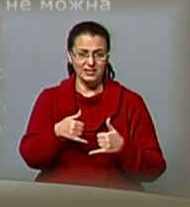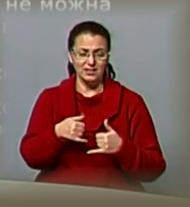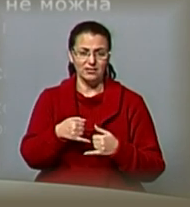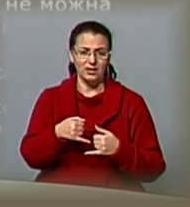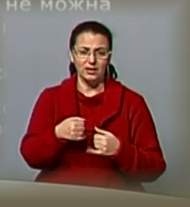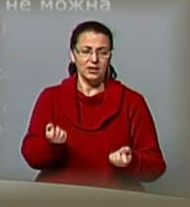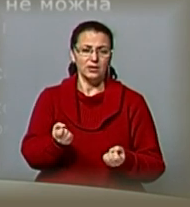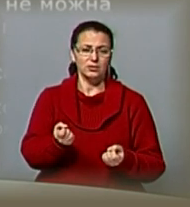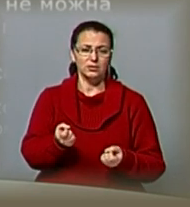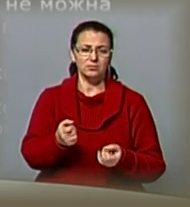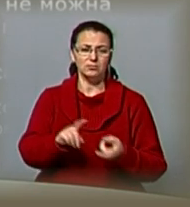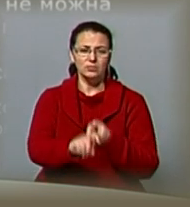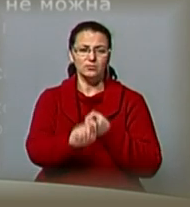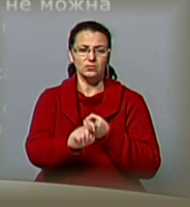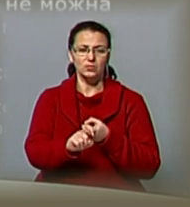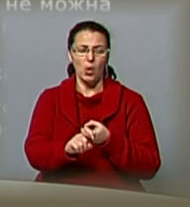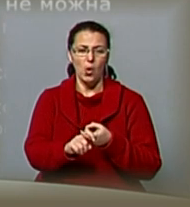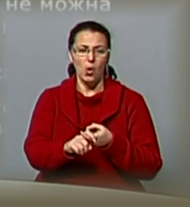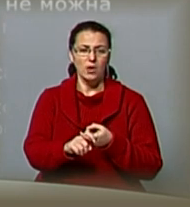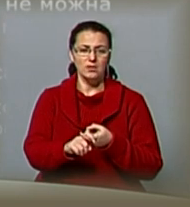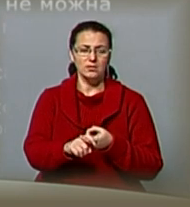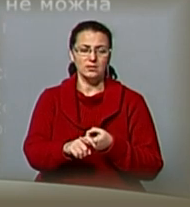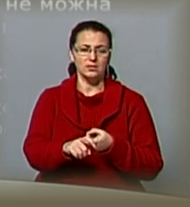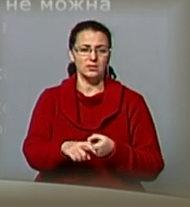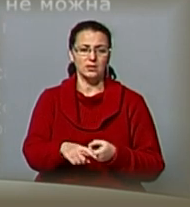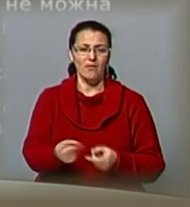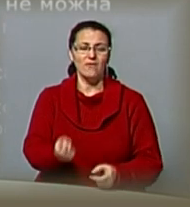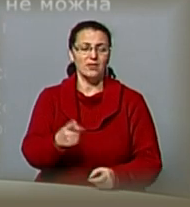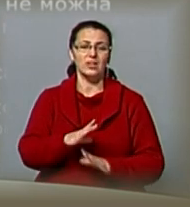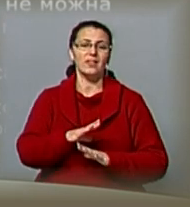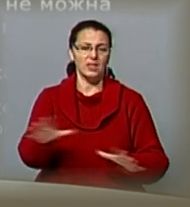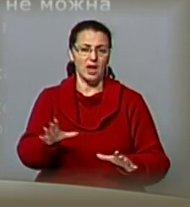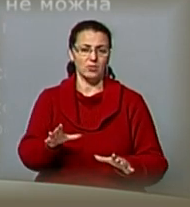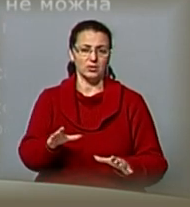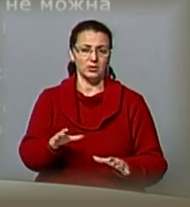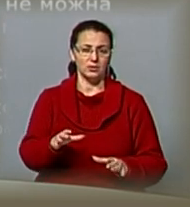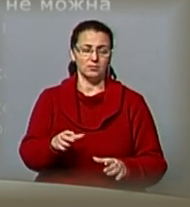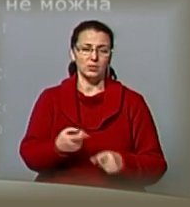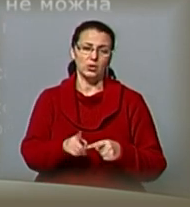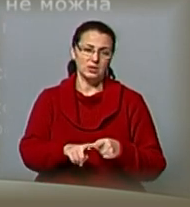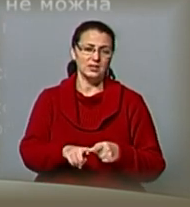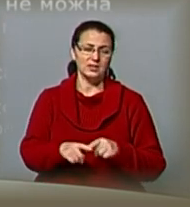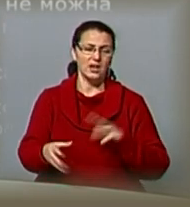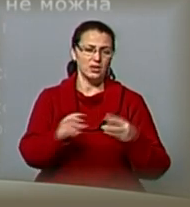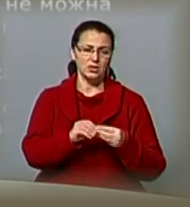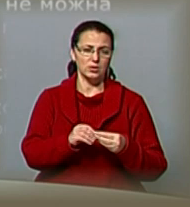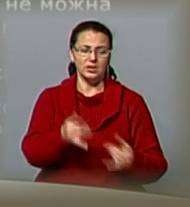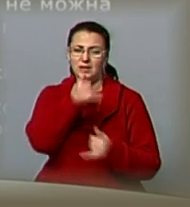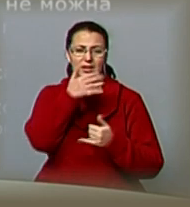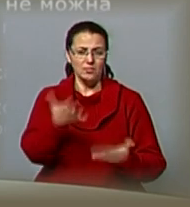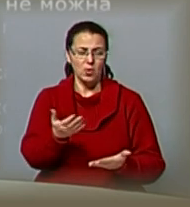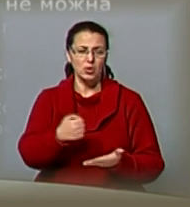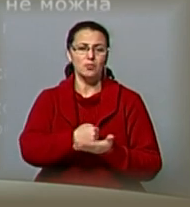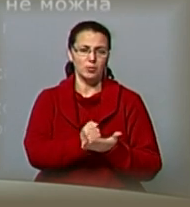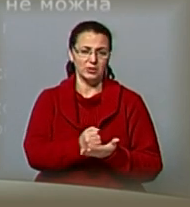збудників виявлено не було. Тому діагноз є гостро-кишкова інфекція не встановлено етіології. Не можна сказати, не